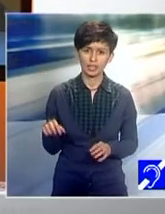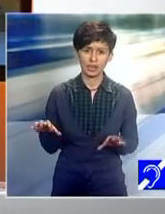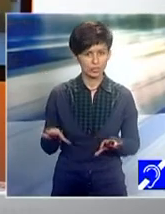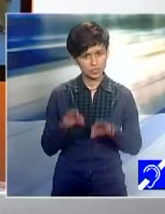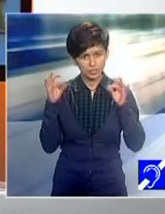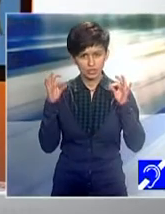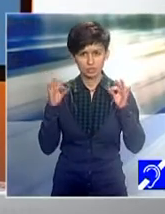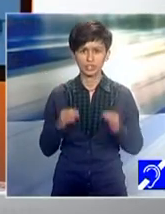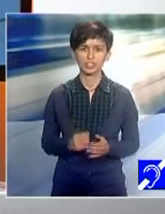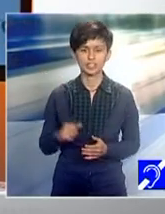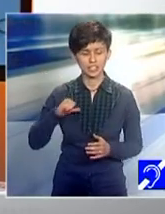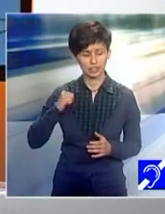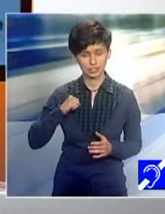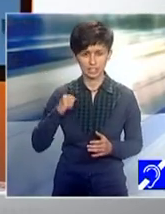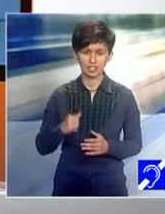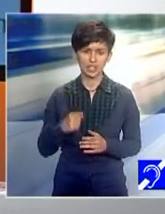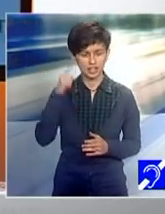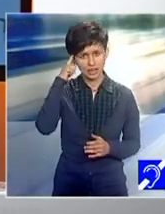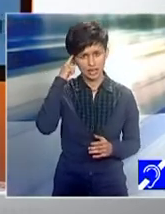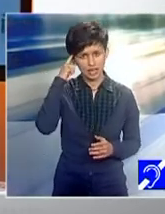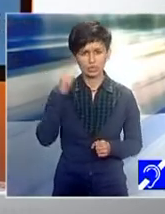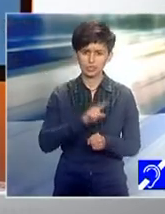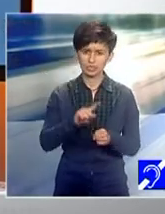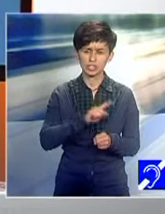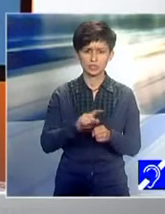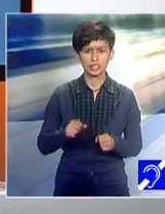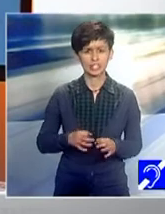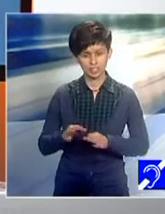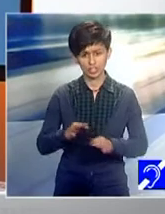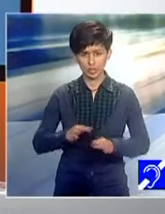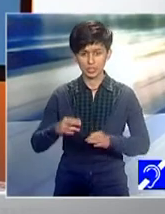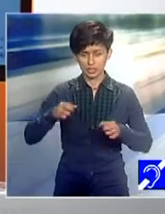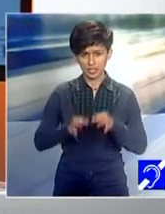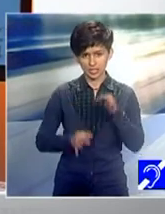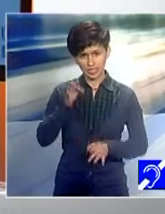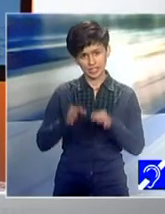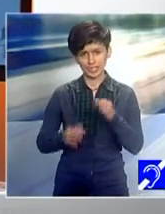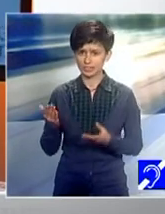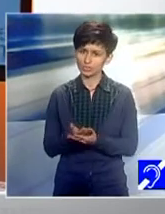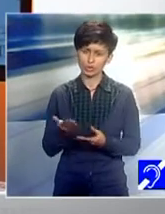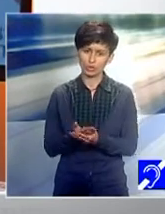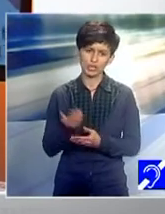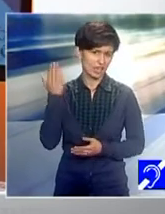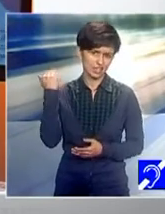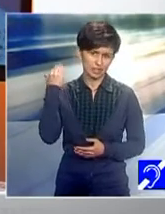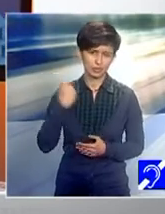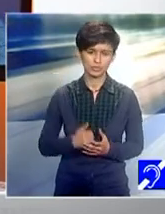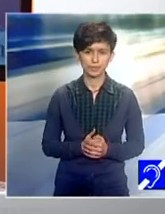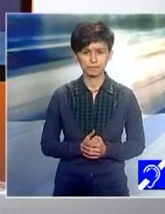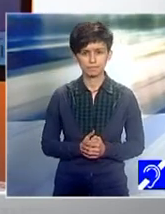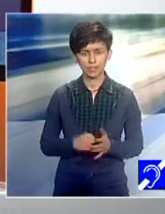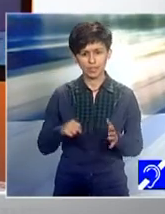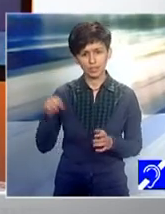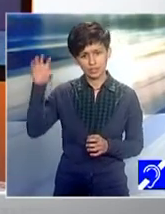avut ocazia de a cunoaște la modul practic instrumentele și metodele de analizare și documentare a trecutului. Transivania